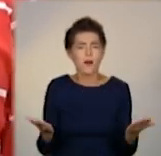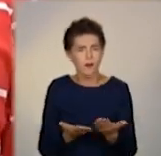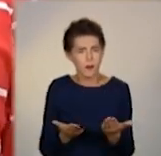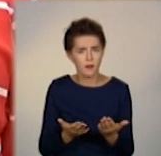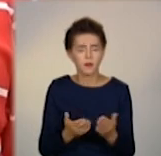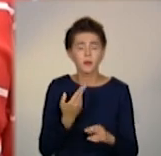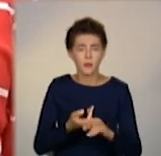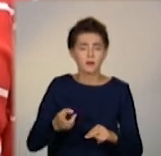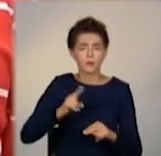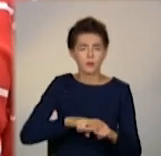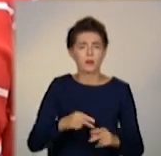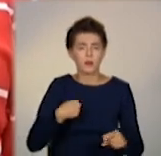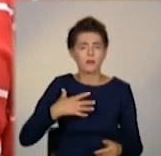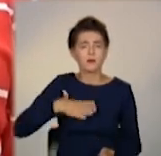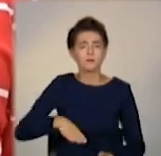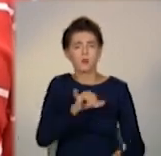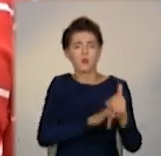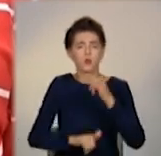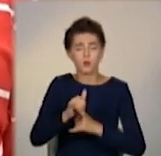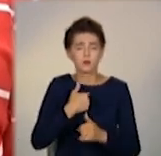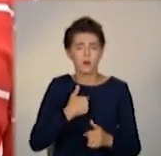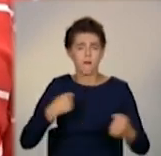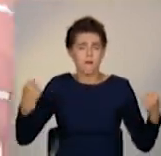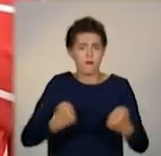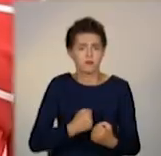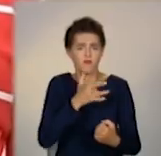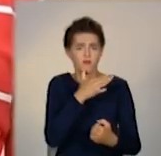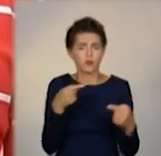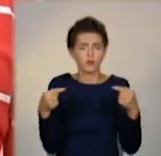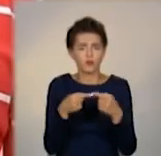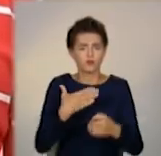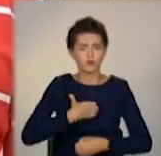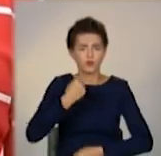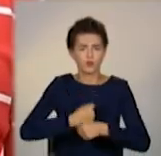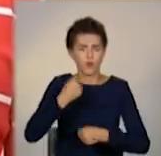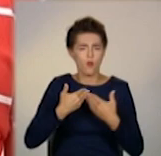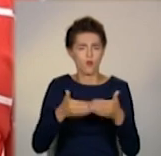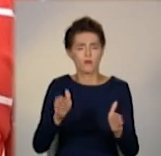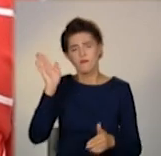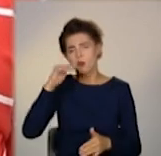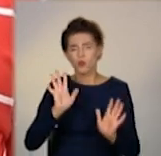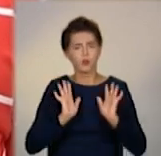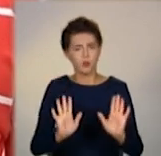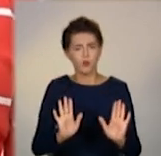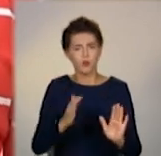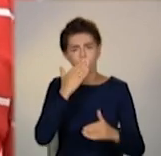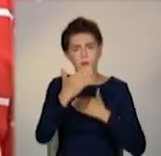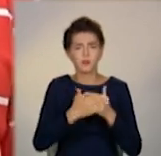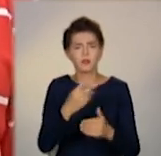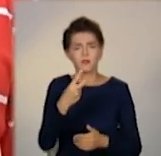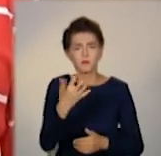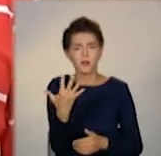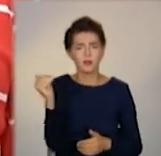Тому винуждені були перейти на почасову подачу води. Потрібність наша з'являє близько